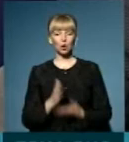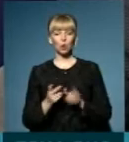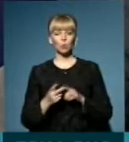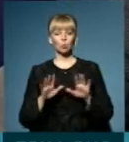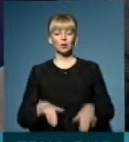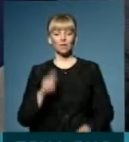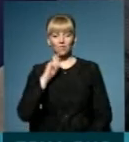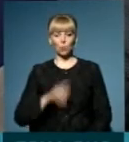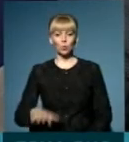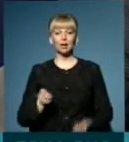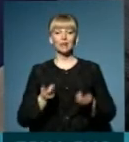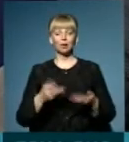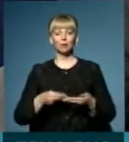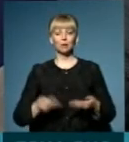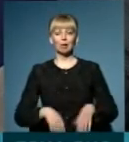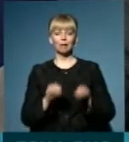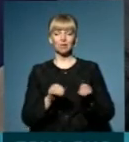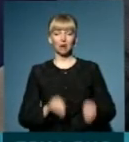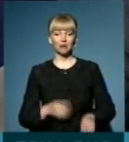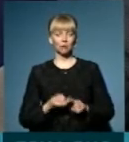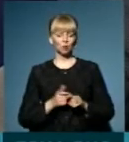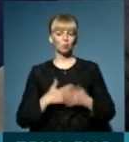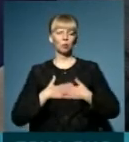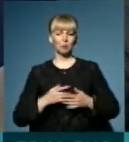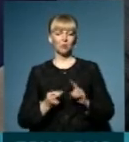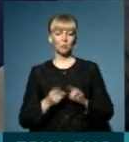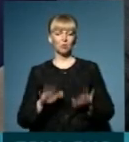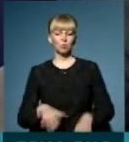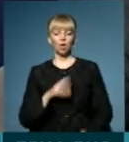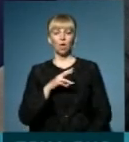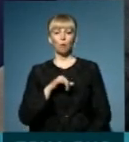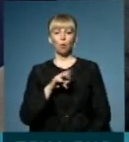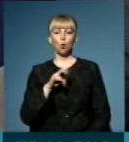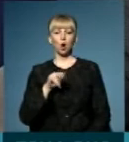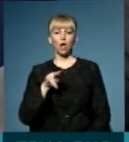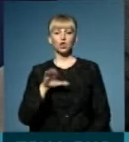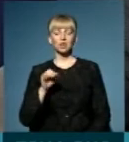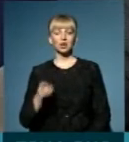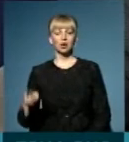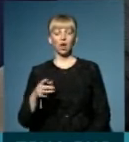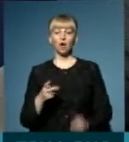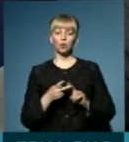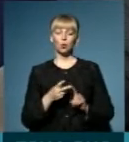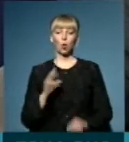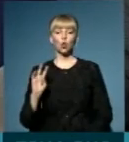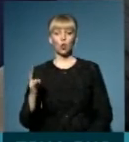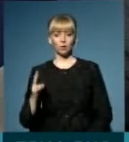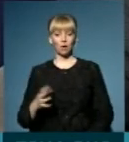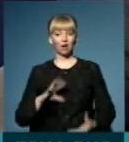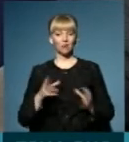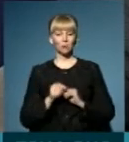другому місці в Україні за кількістю підписних декларацій. Це дуже приємно, тому що на першому місці Мукачевський район, а на другому – Новосолицький. Результат